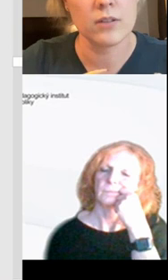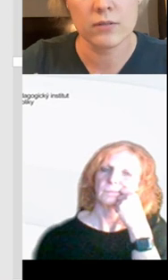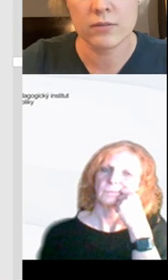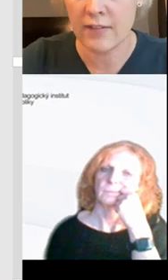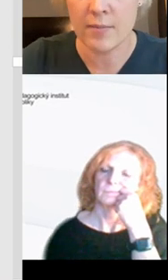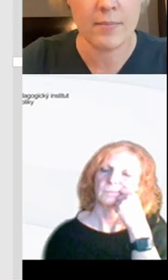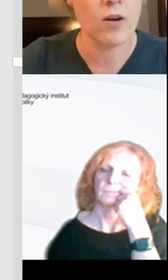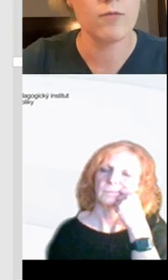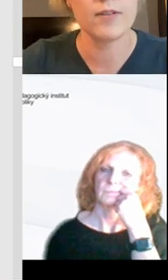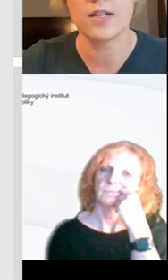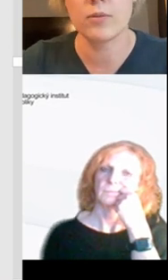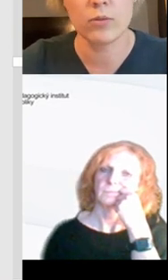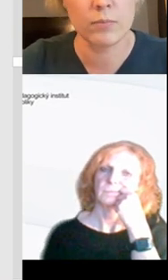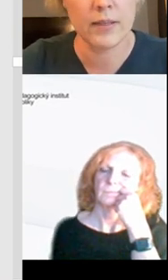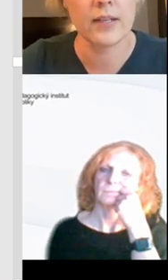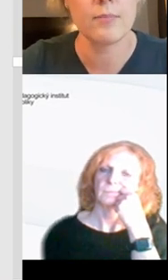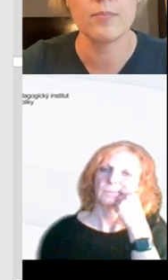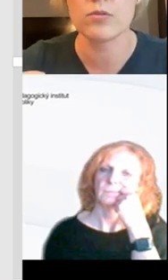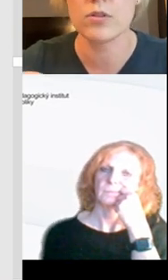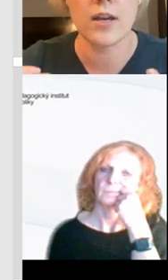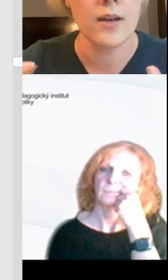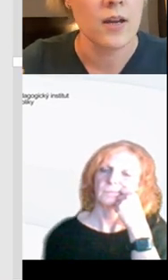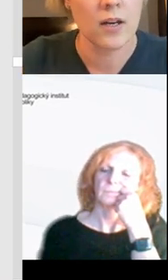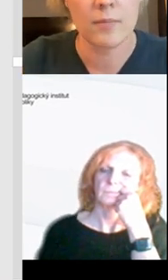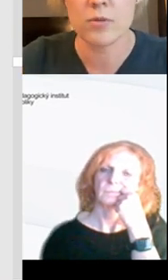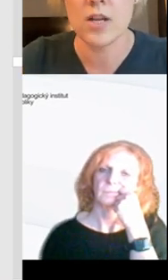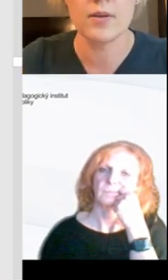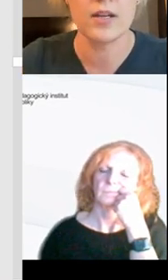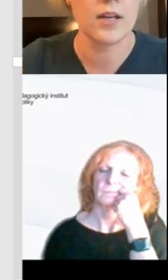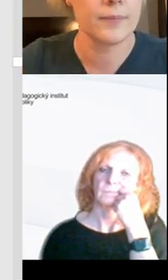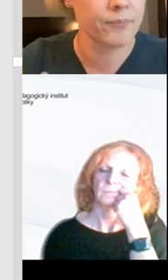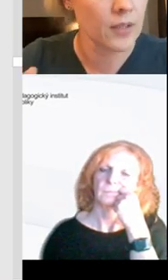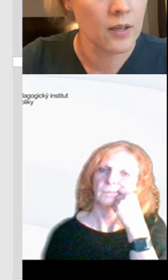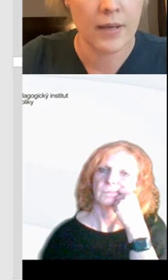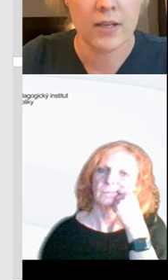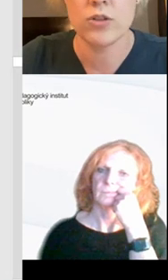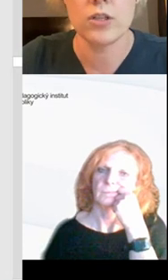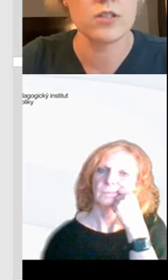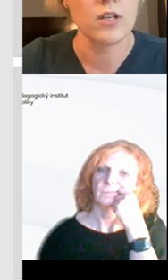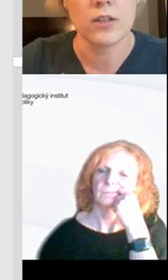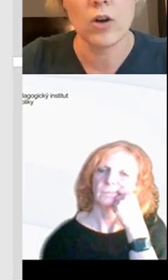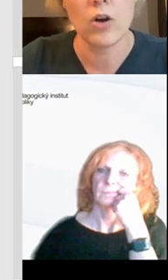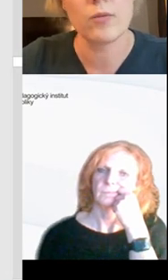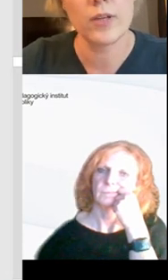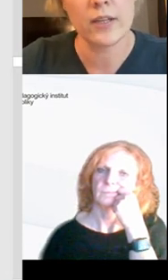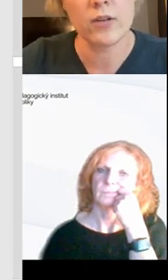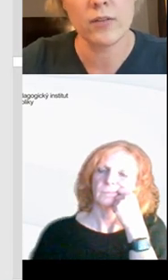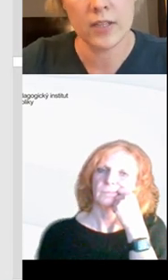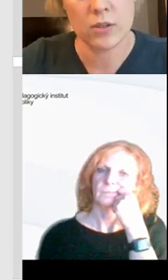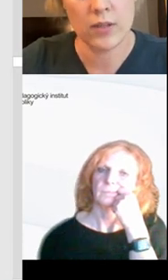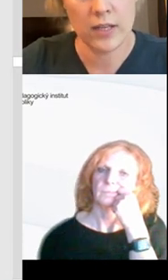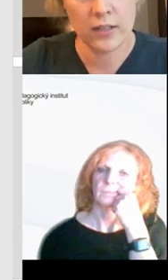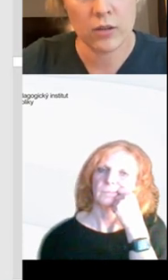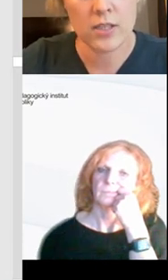jsou to, já nevím, LibreOffice nebo Notepady nebo prostě poznámky, Pages, jo, opravdu